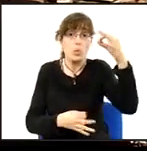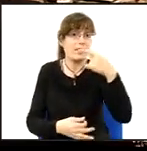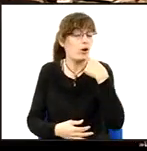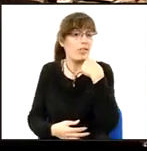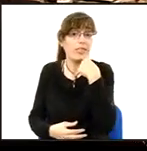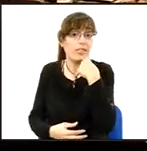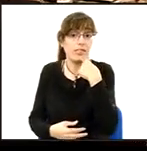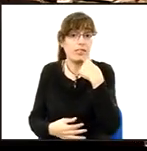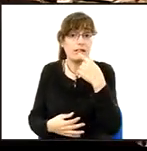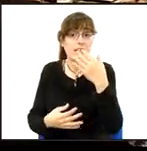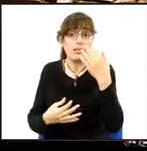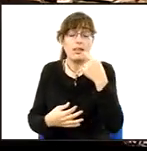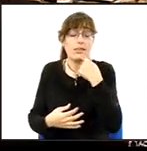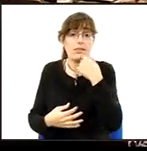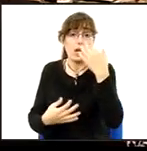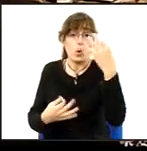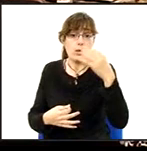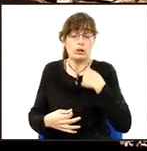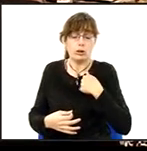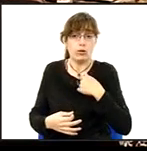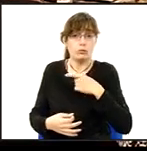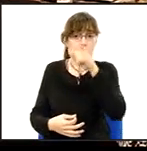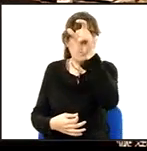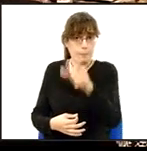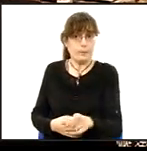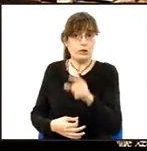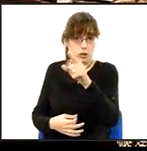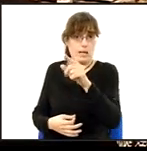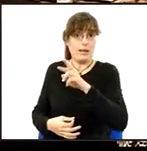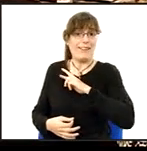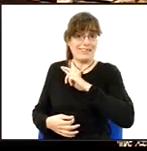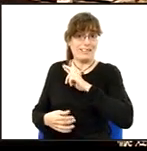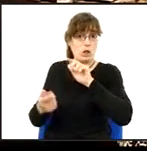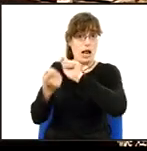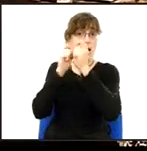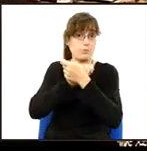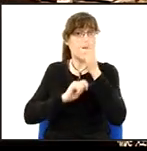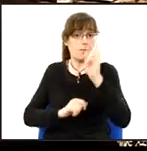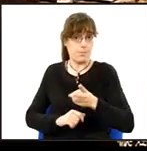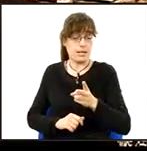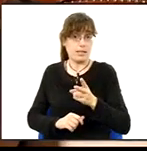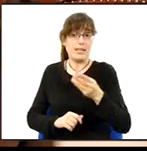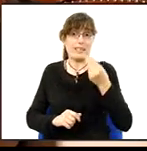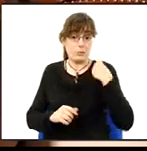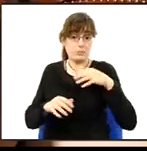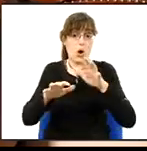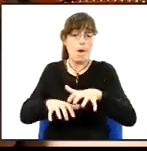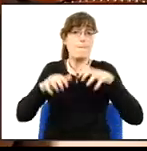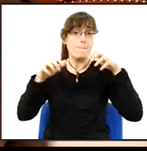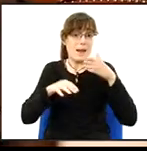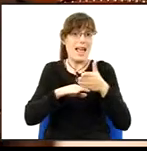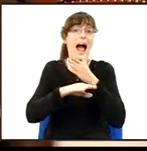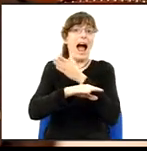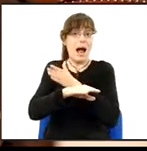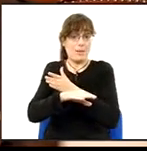em vaig referir, evidentment, a la regidora de Capgirembic, que el ple abans, doncs, se